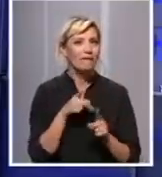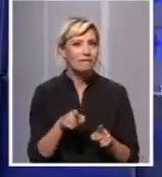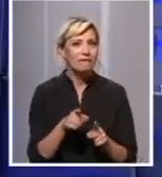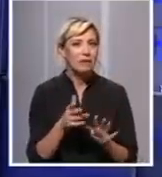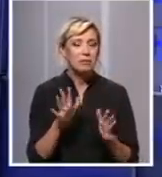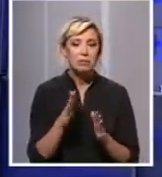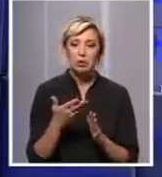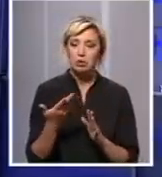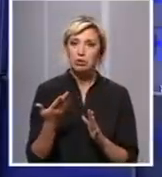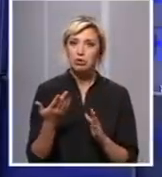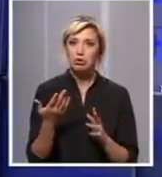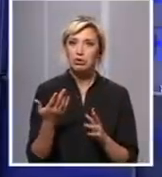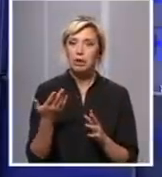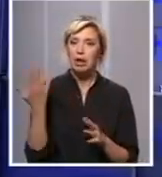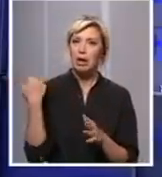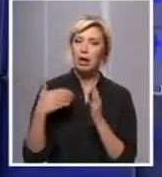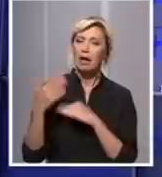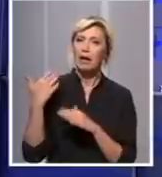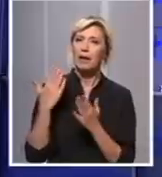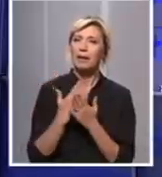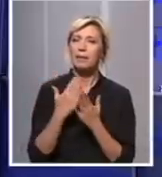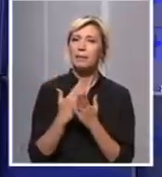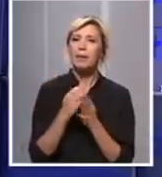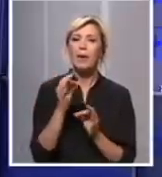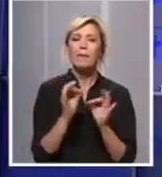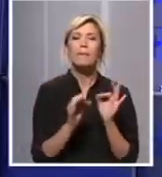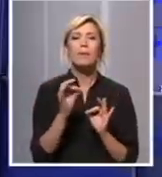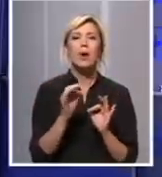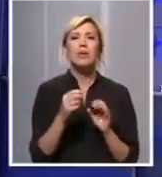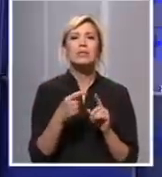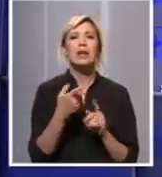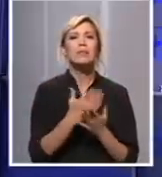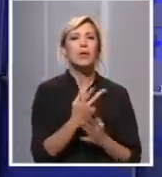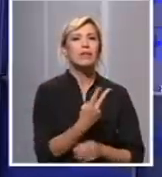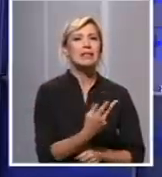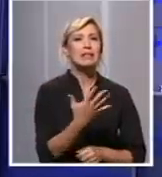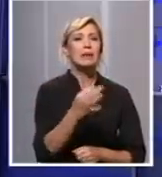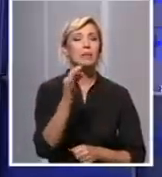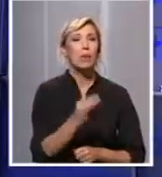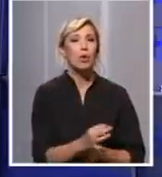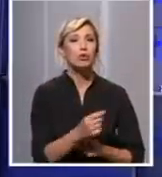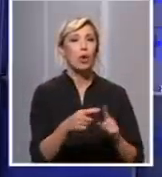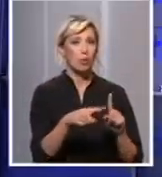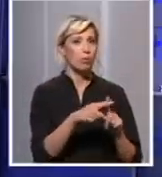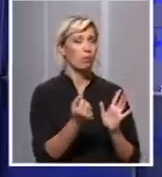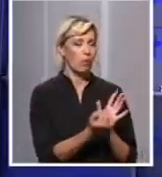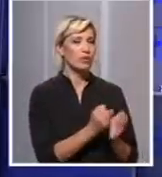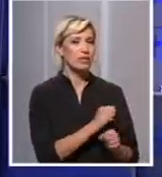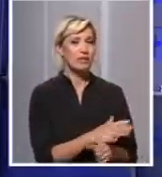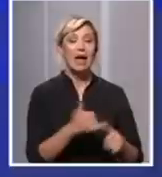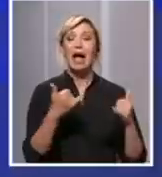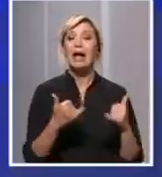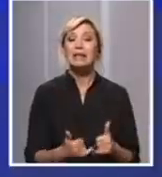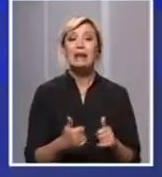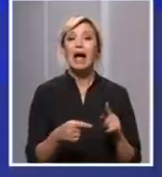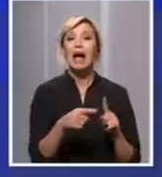je današnji dan procenat pozitivnosti je bio 20-25%. Sada je taj procenat pozitivnosti